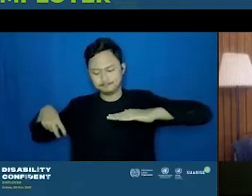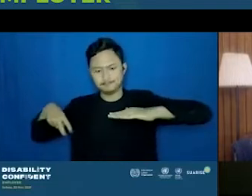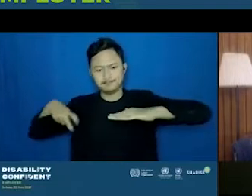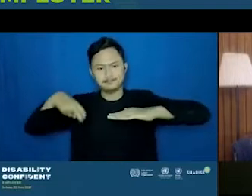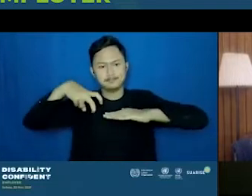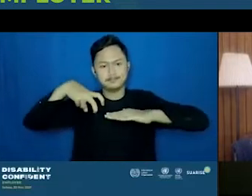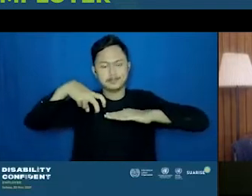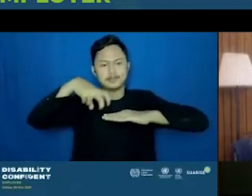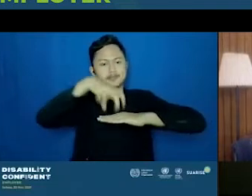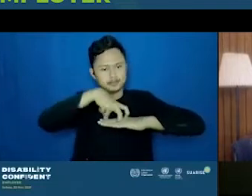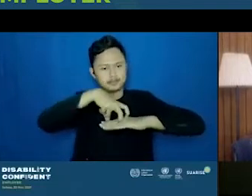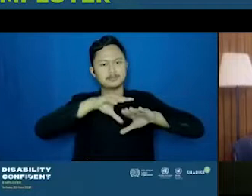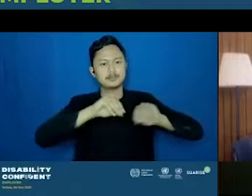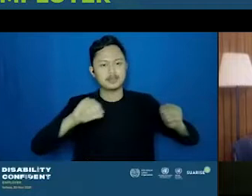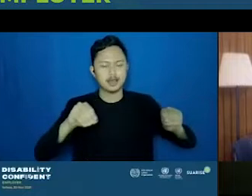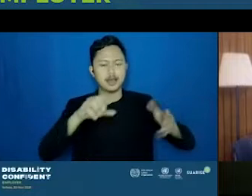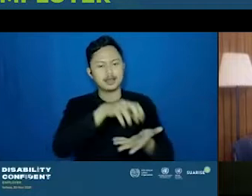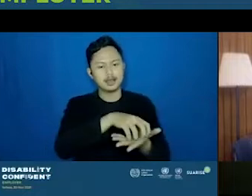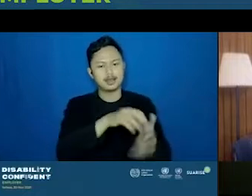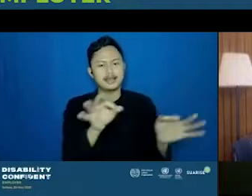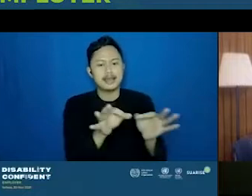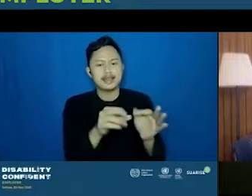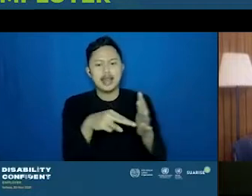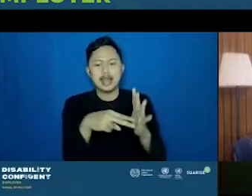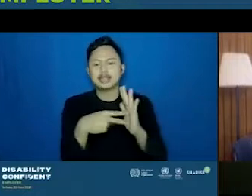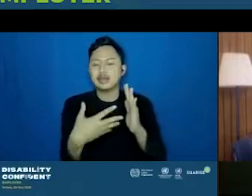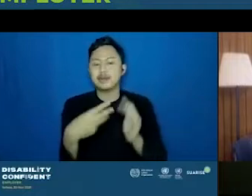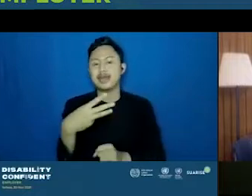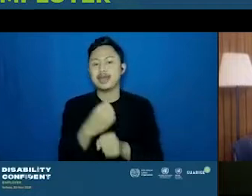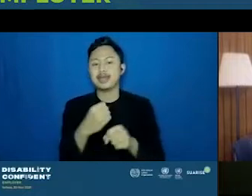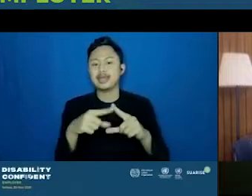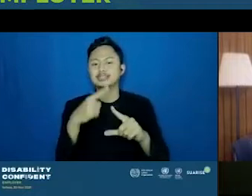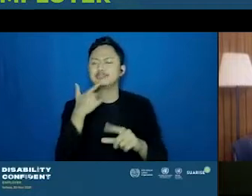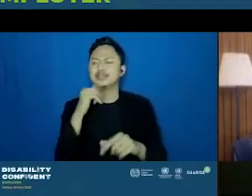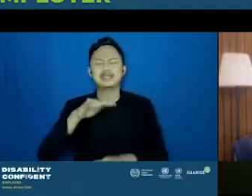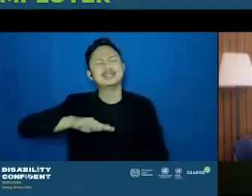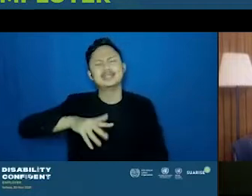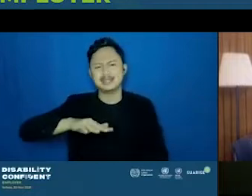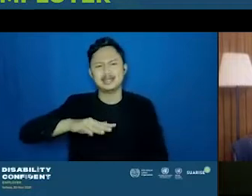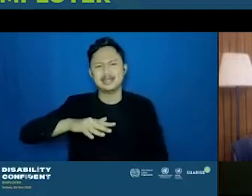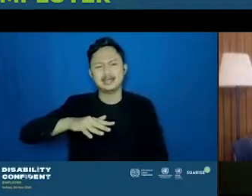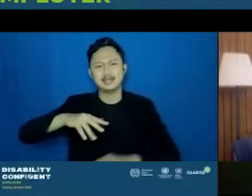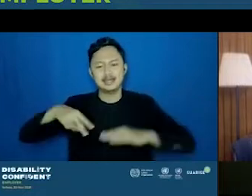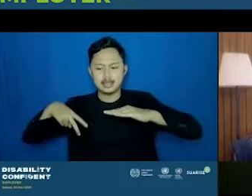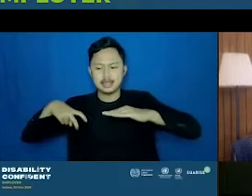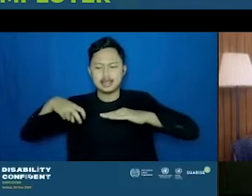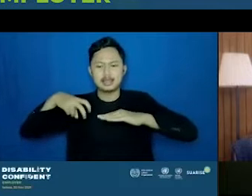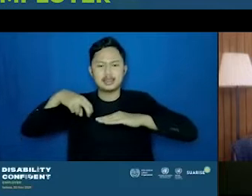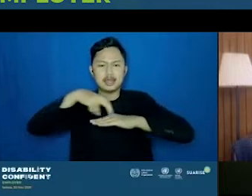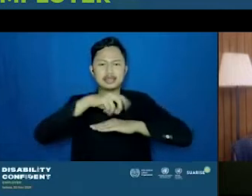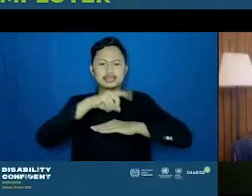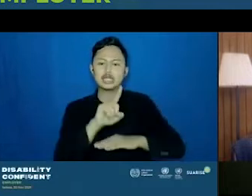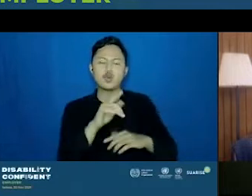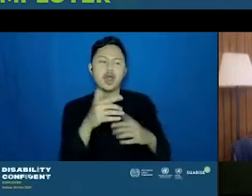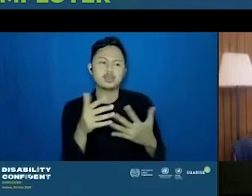saat itu Ega hanya perlu memperkirakan, selesai dari naik tangga, dia butuh satu atau dua langkah